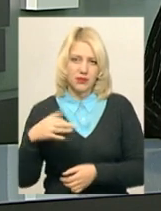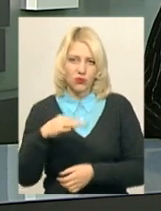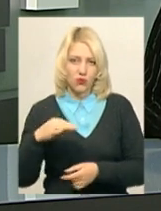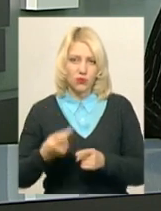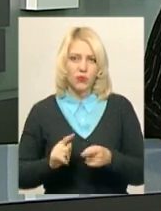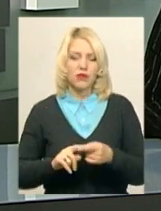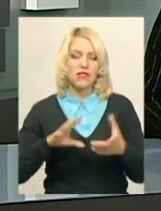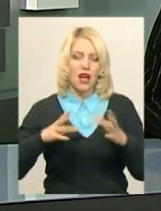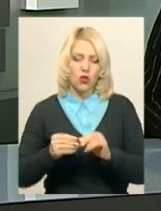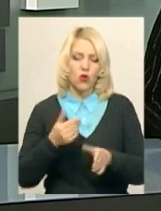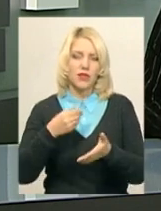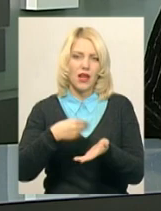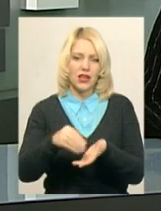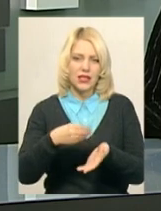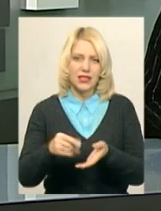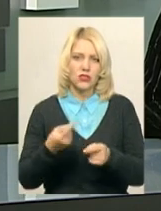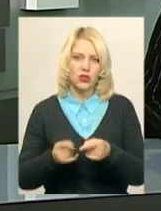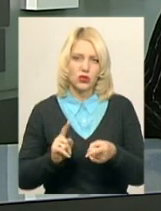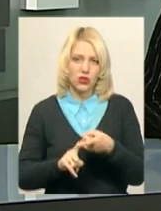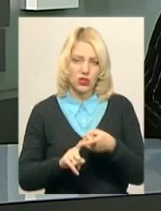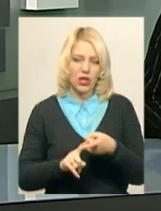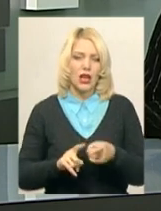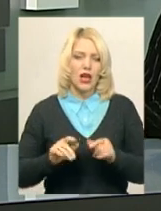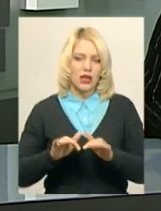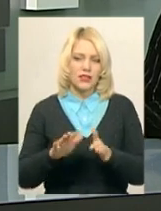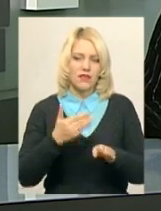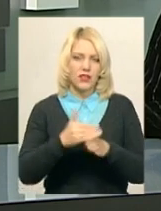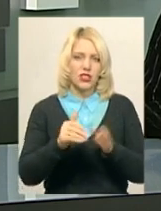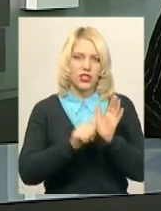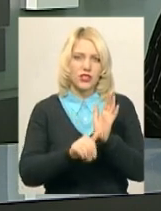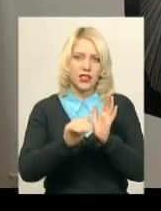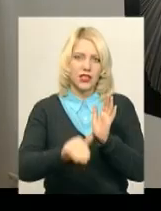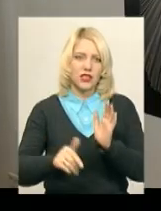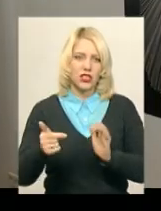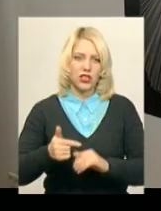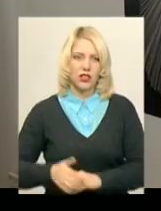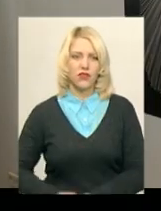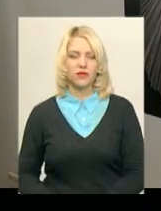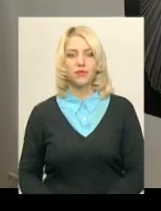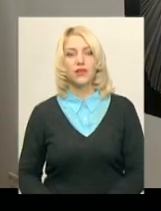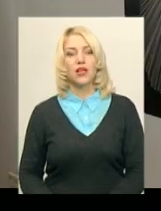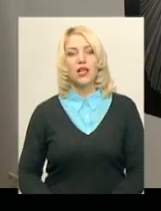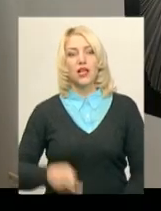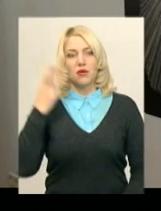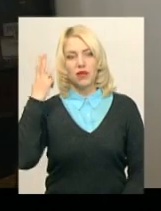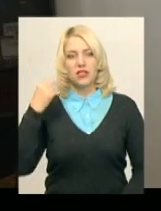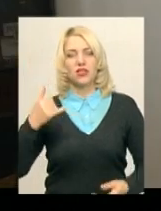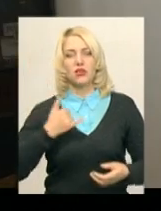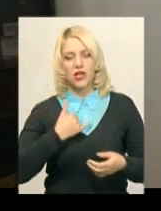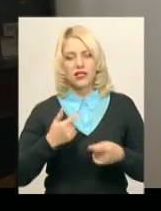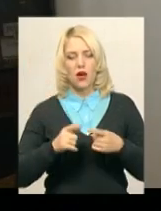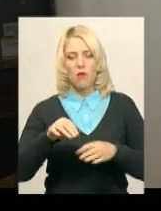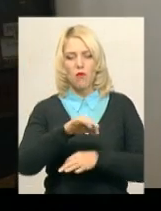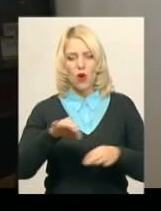Загалом на реалізацію цієї акції з міського бюджету виділили 60 тисяч гривень. «Купуй Хмельницький» в нас проєкт стратегічний. Він